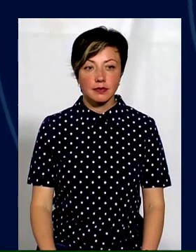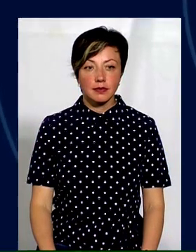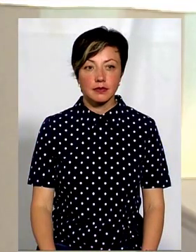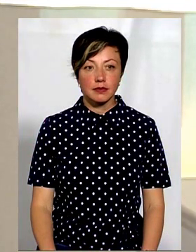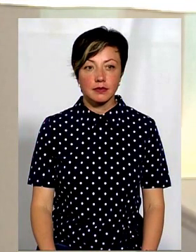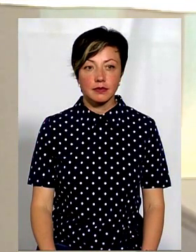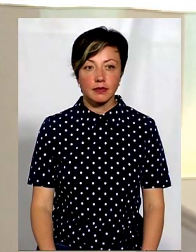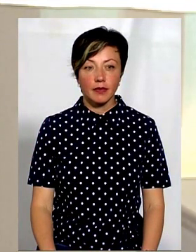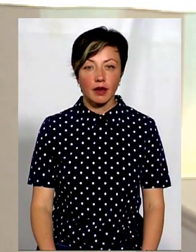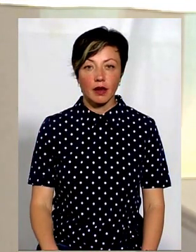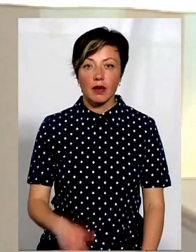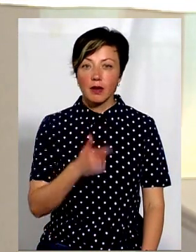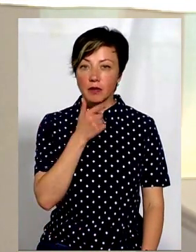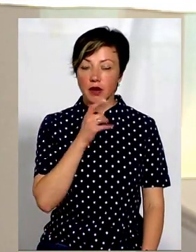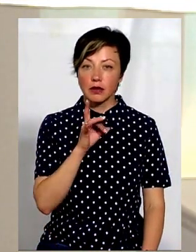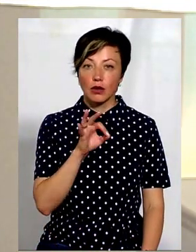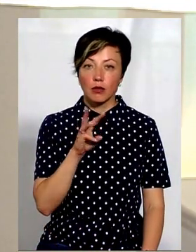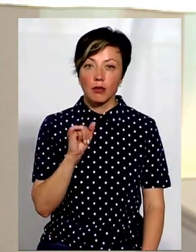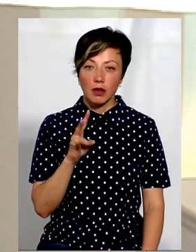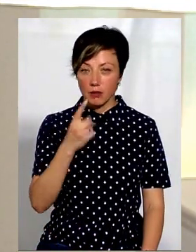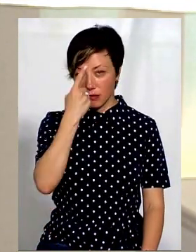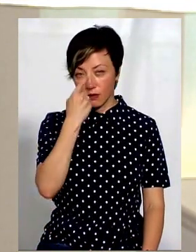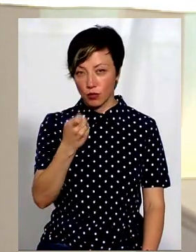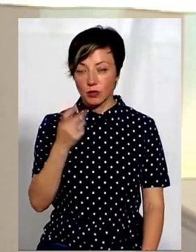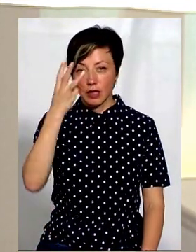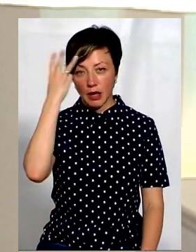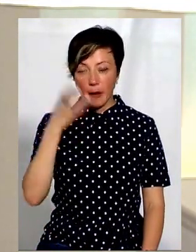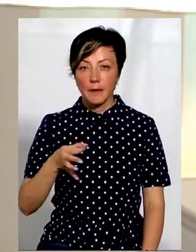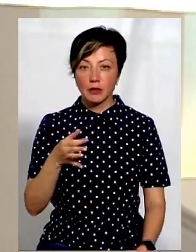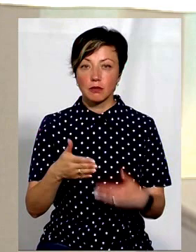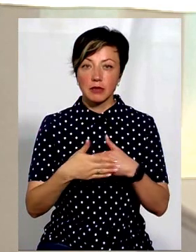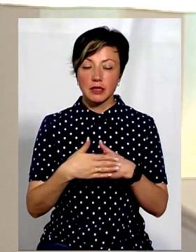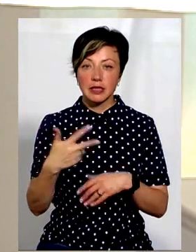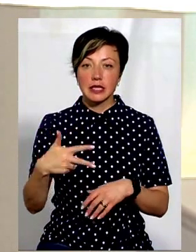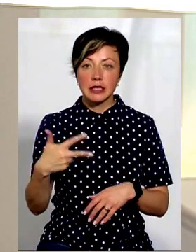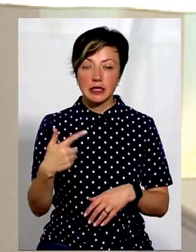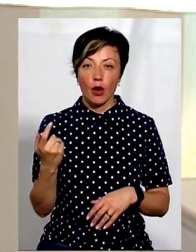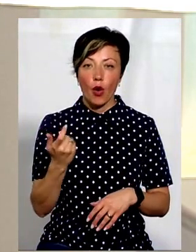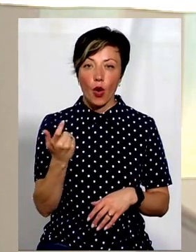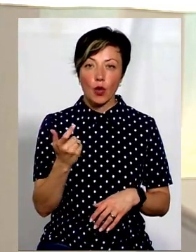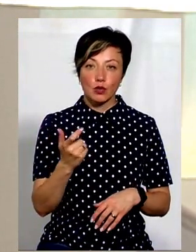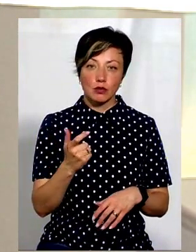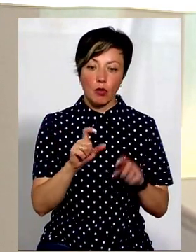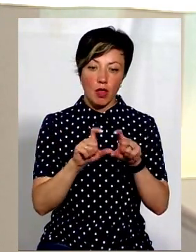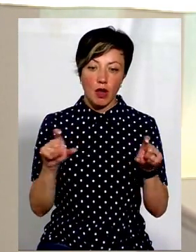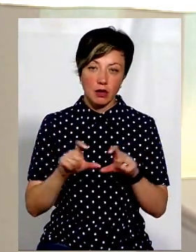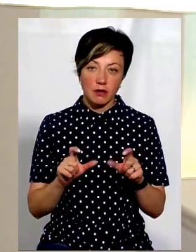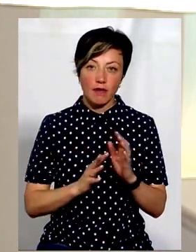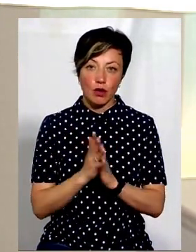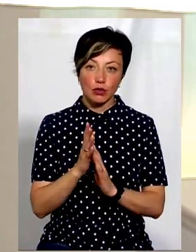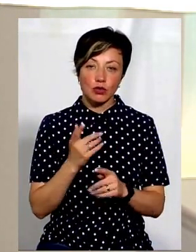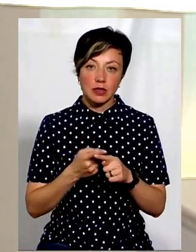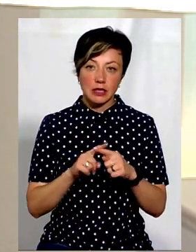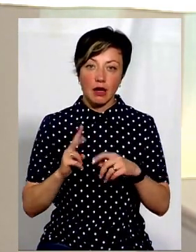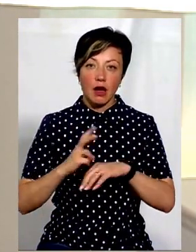Пан Роман Репко повідомив, що на Хмельниччині близько 30 господарств вирощують равликів